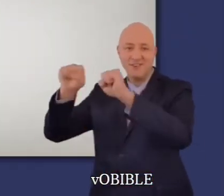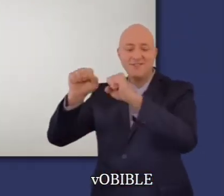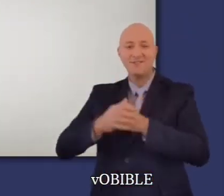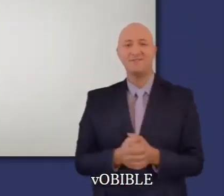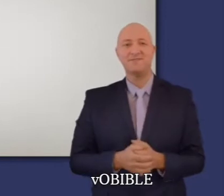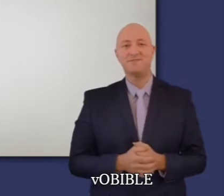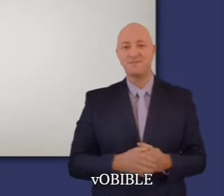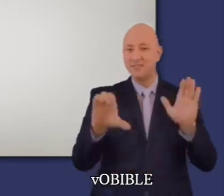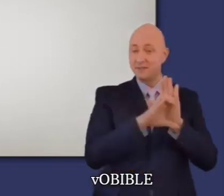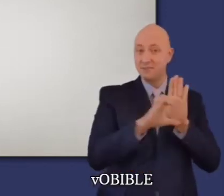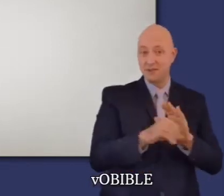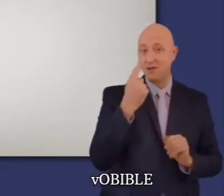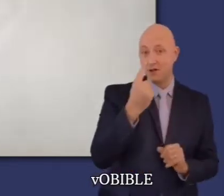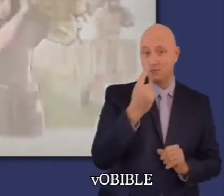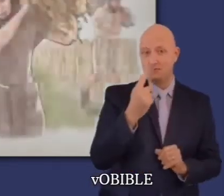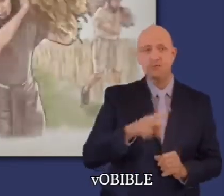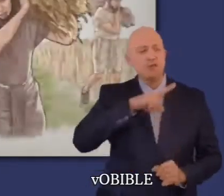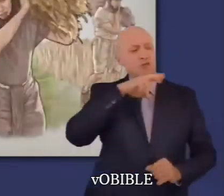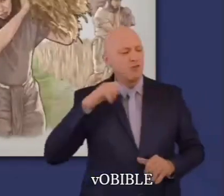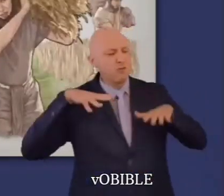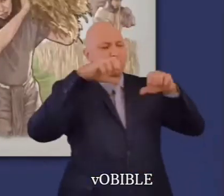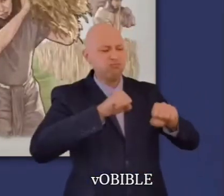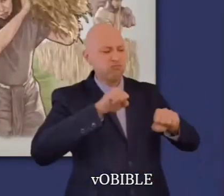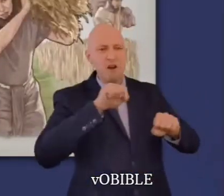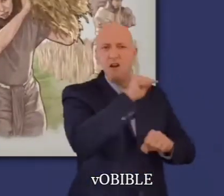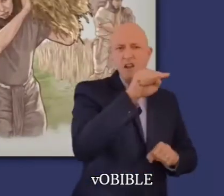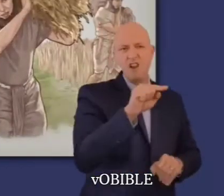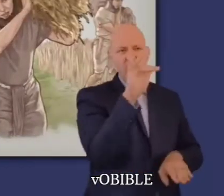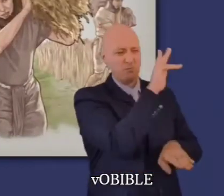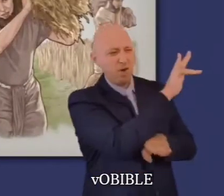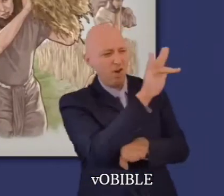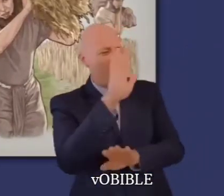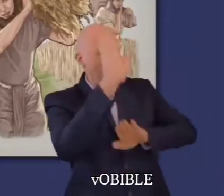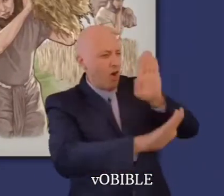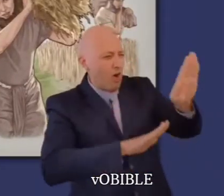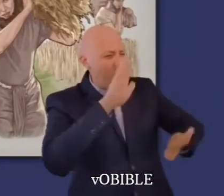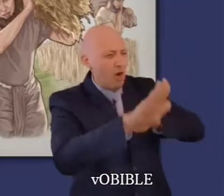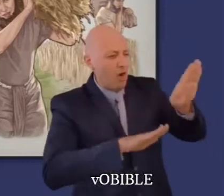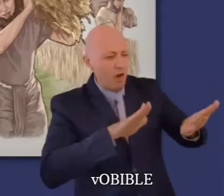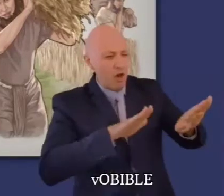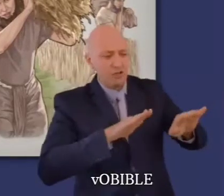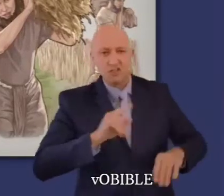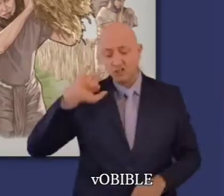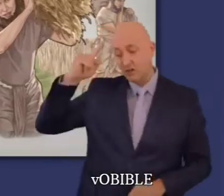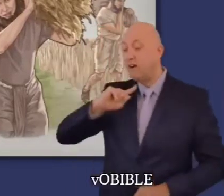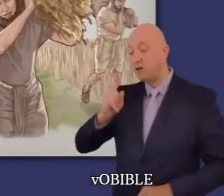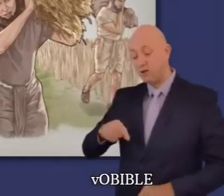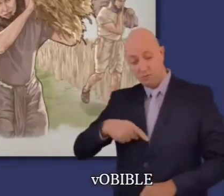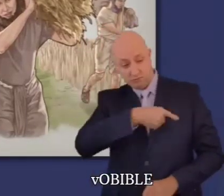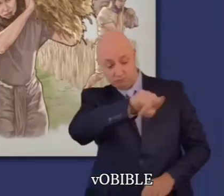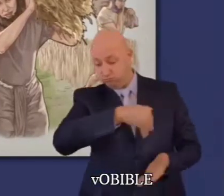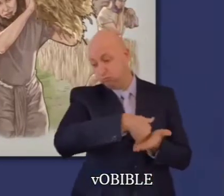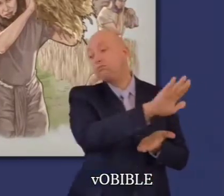Au chapitre 1, nous lisons que les Israélites ne chassent pas tous les habitants du pays, des païens, mais qu'ils en soumettent